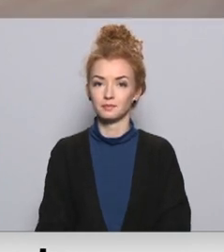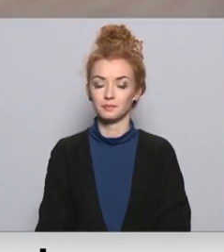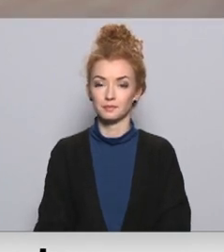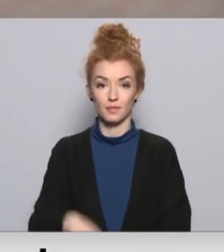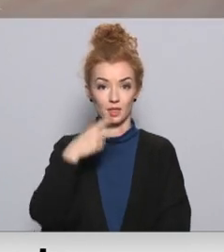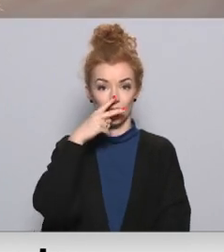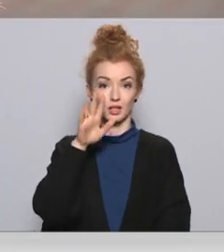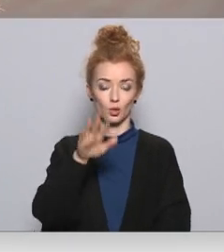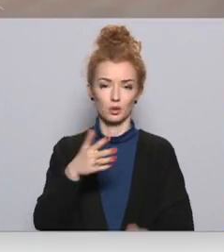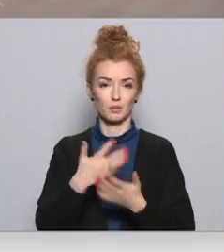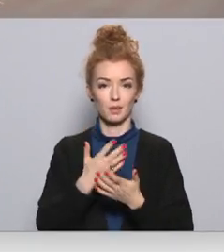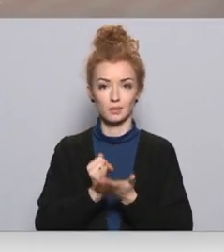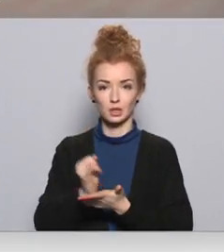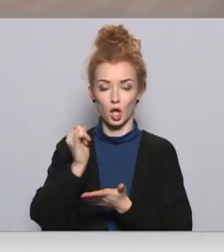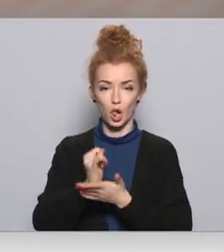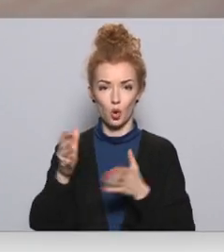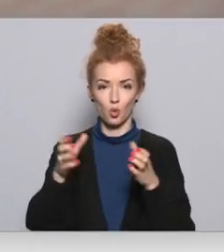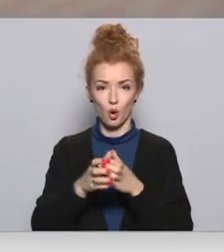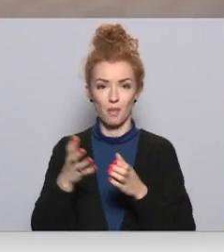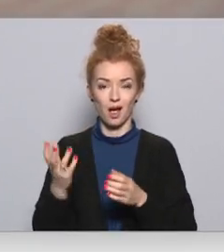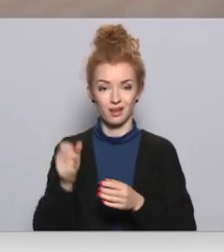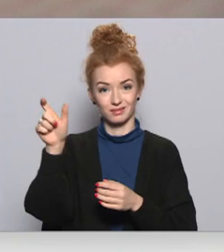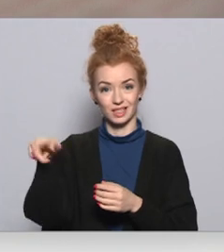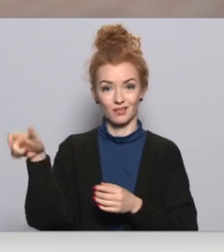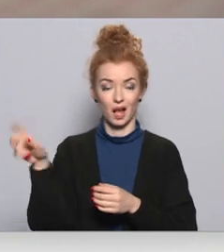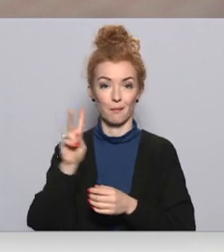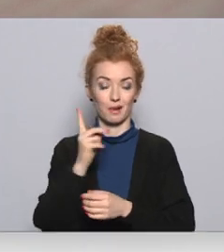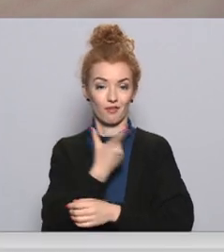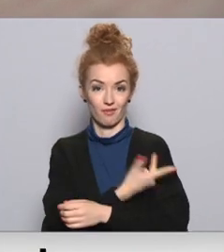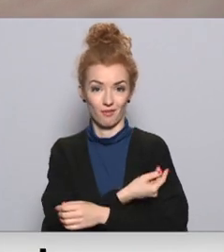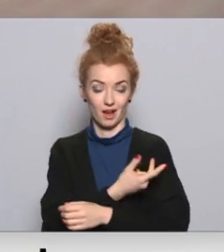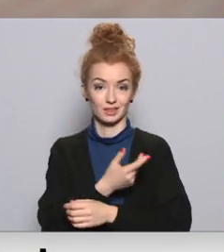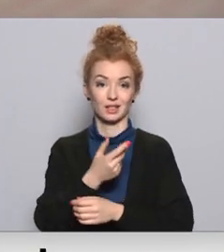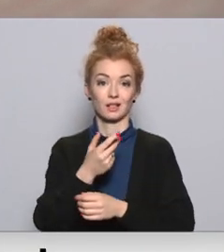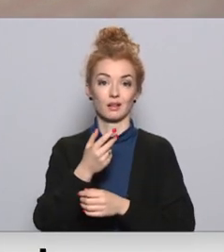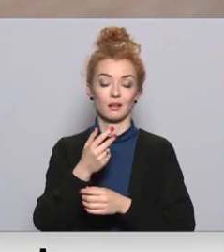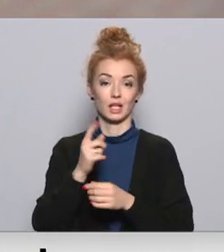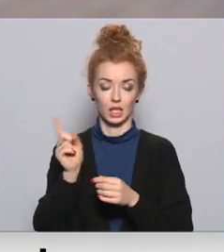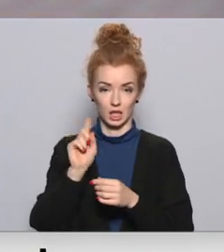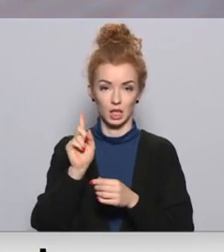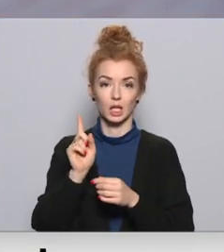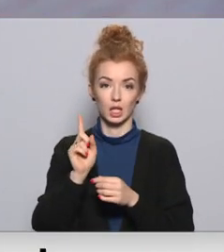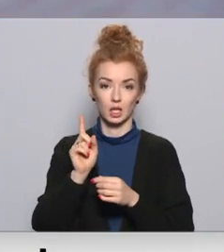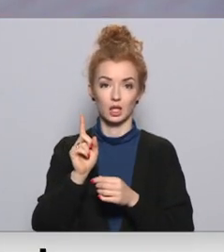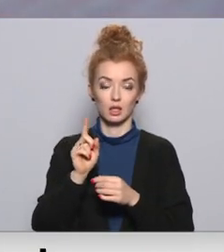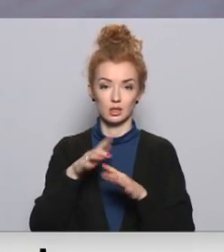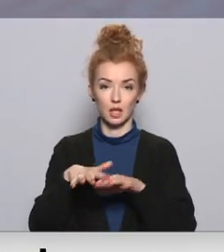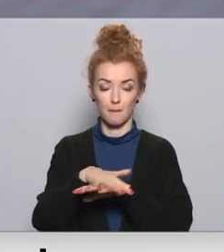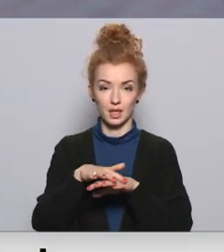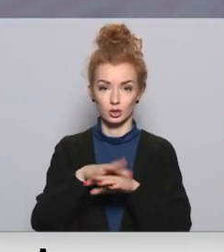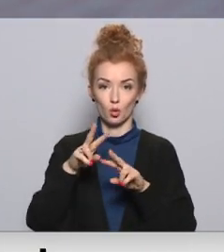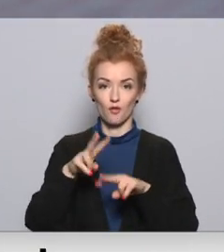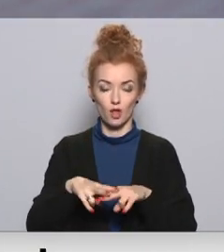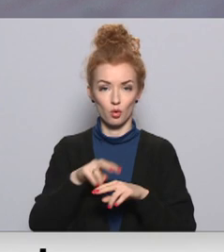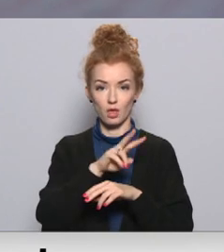Neskatoties, ja tie ir ceļots kopā ar vakcinētiem vecākiem, ir šī sabiedrisko vietu